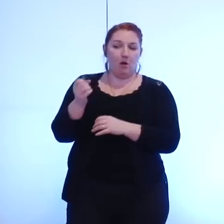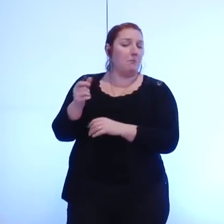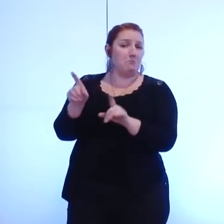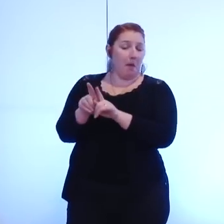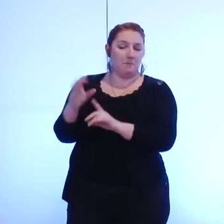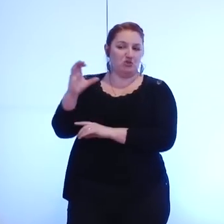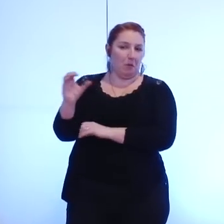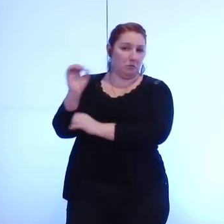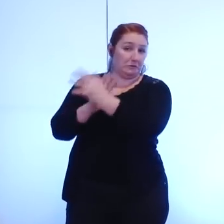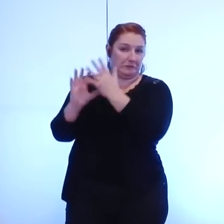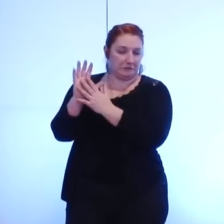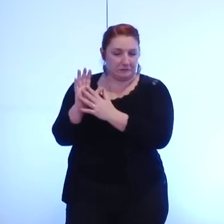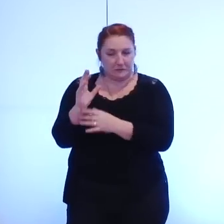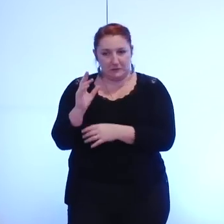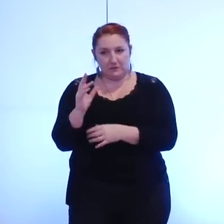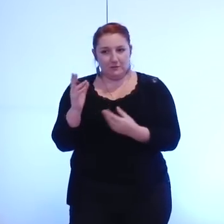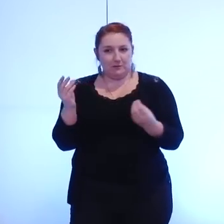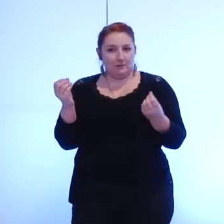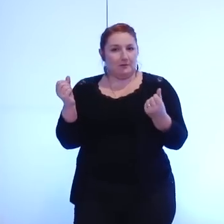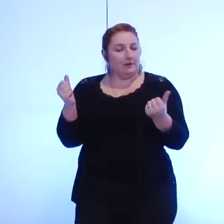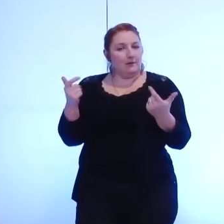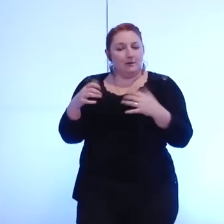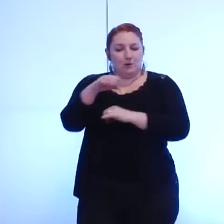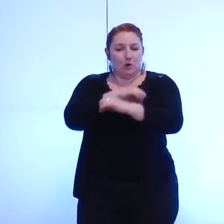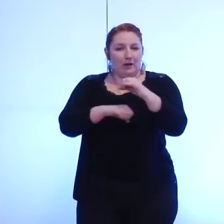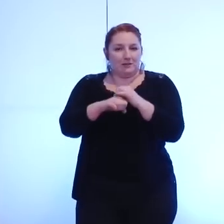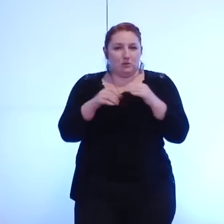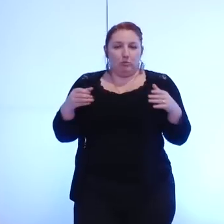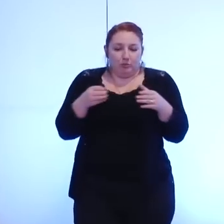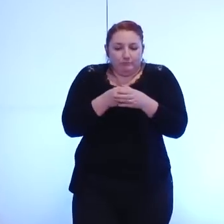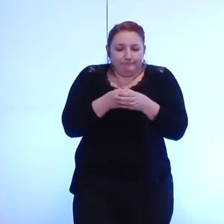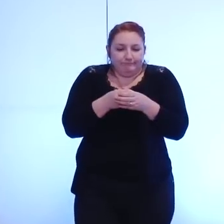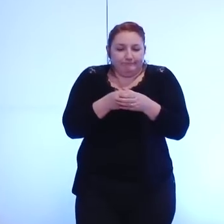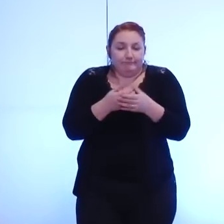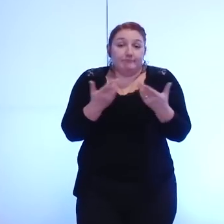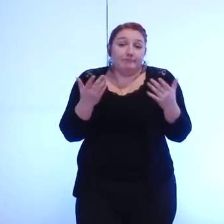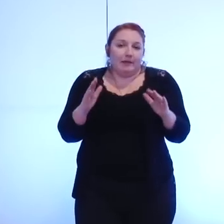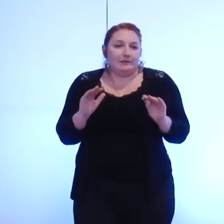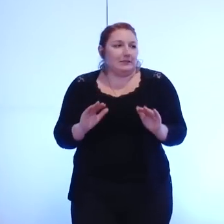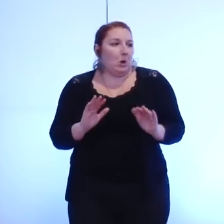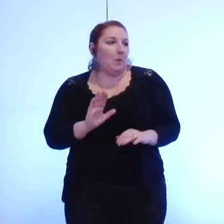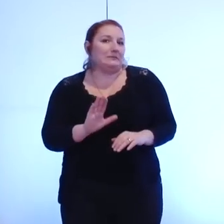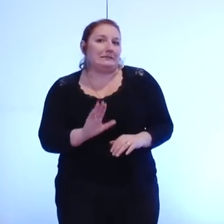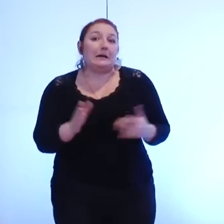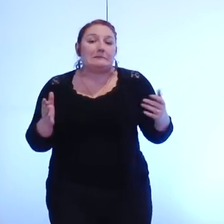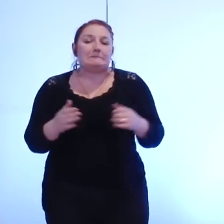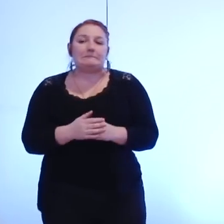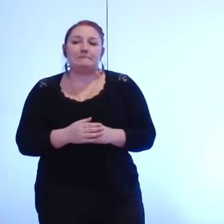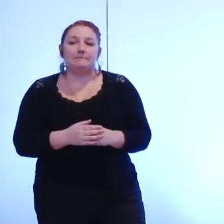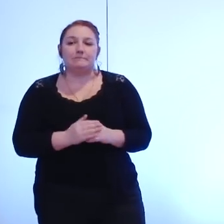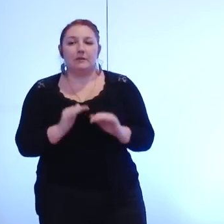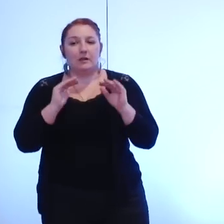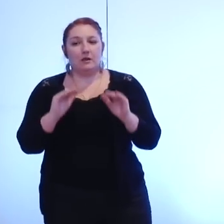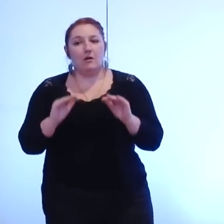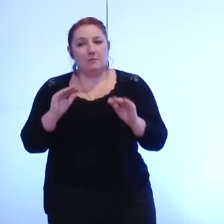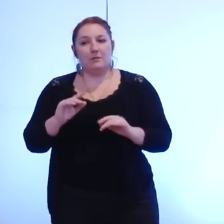il y a un côté un peu resserré de l'organisation mais c'est comme ça il faudra quand même qu'on puisse évoquer